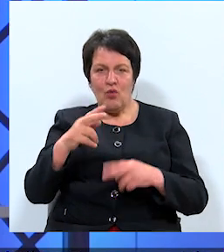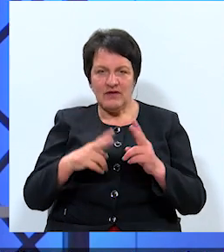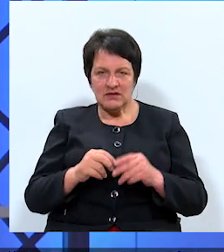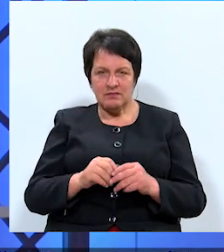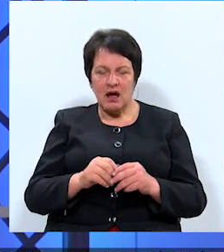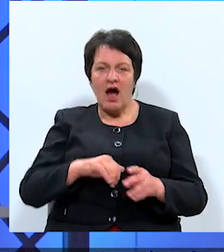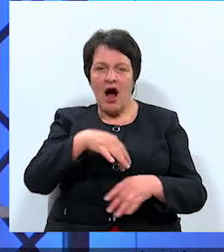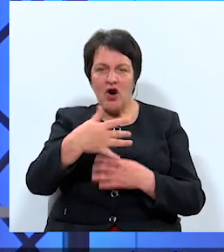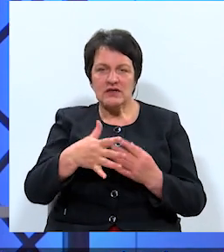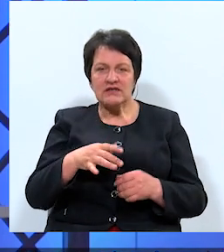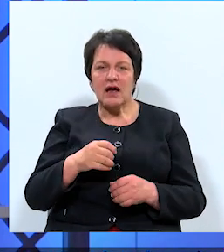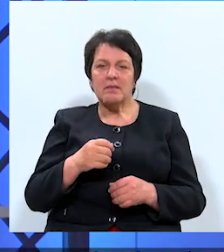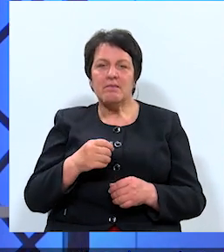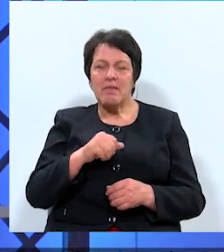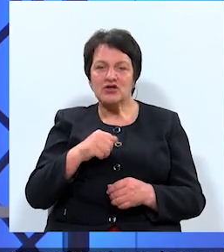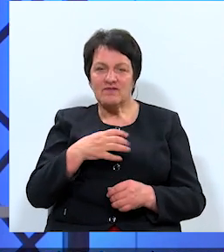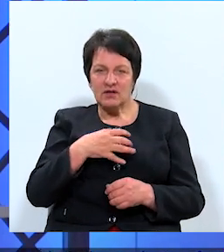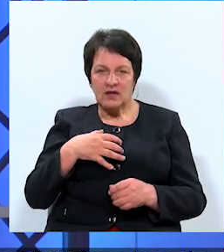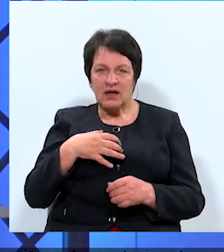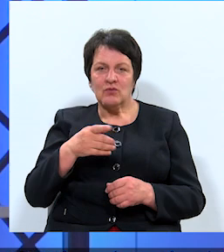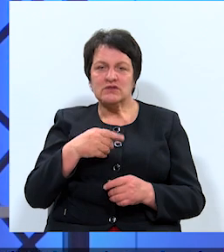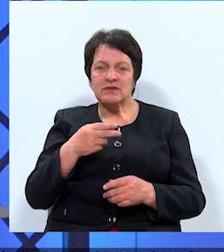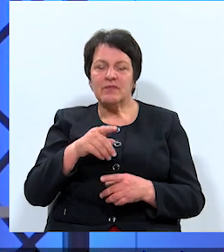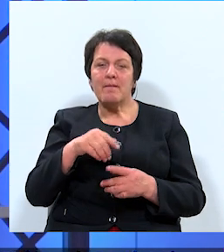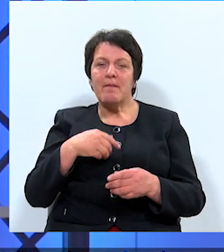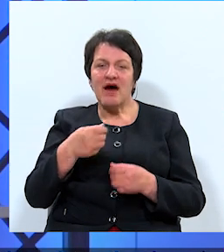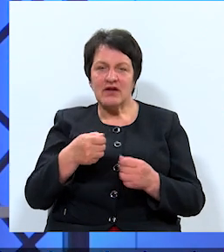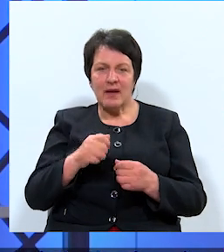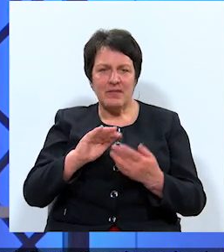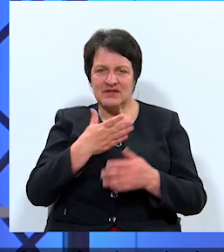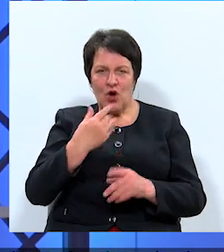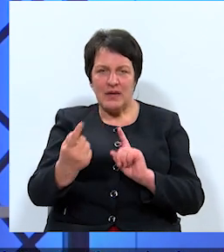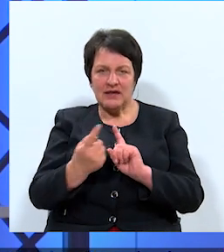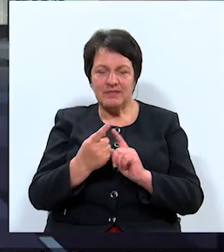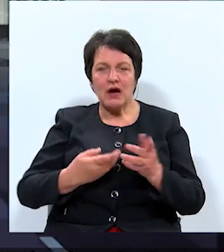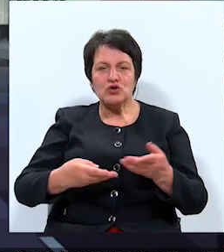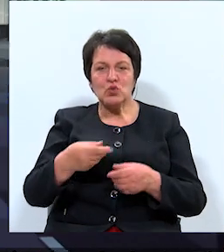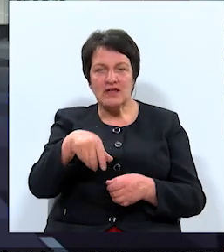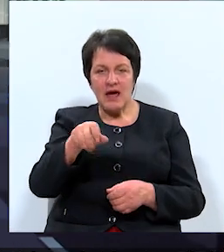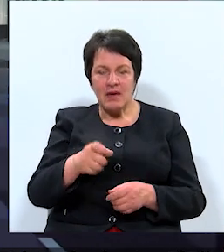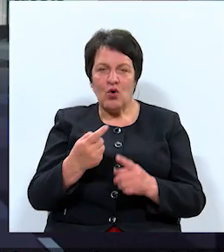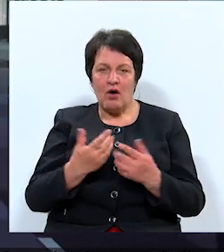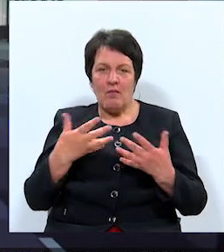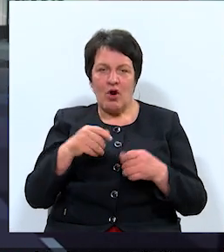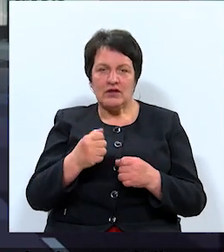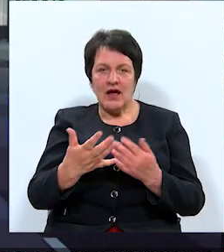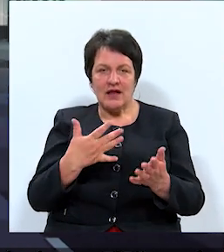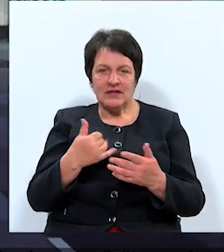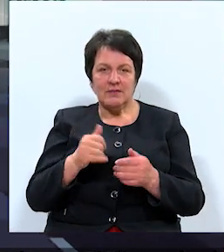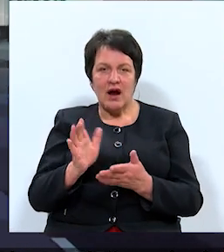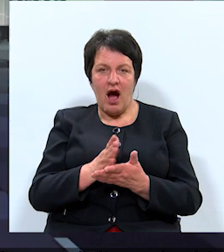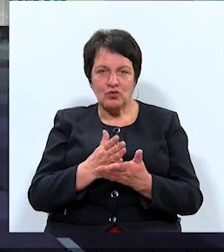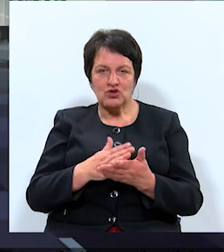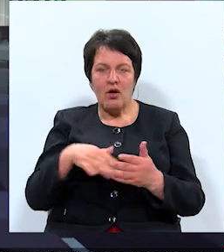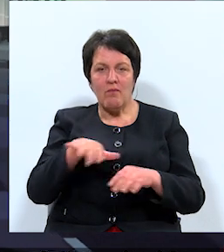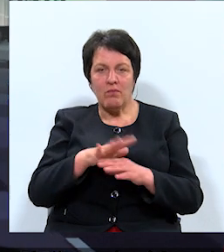haotiska pašvaldības kapitāla sabiedrība pārvaldība, pilsēti nav pretimnākošu uzņēmējiem un politiķa attiecību kārtošana